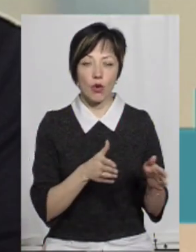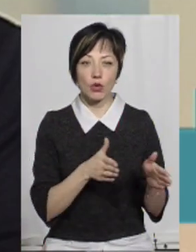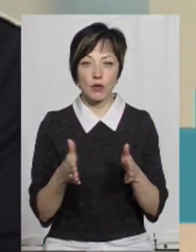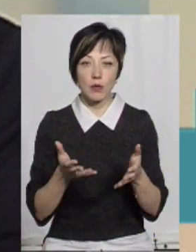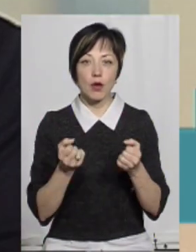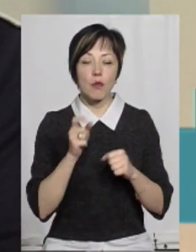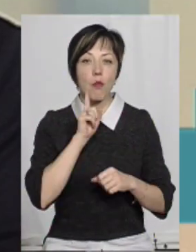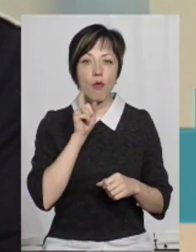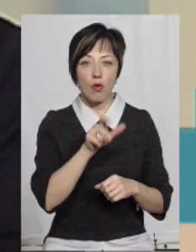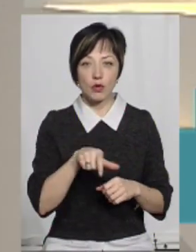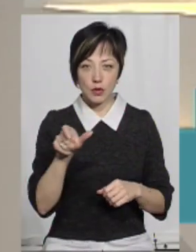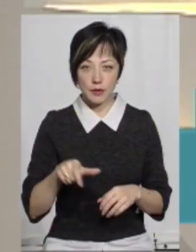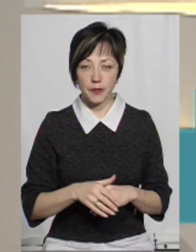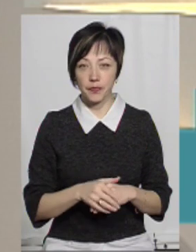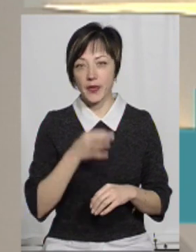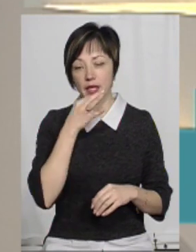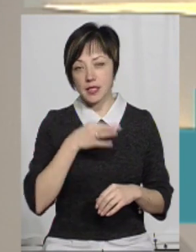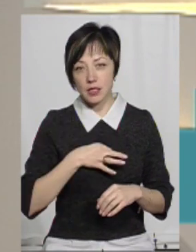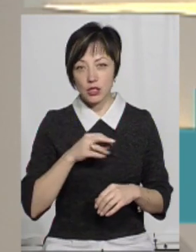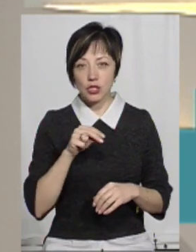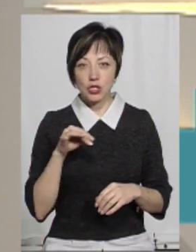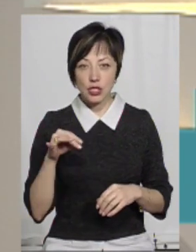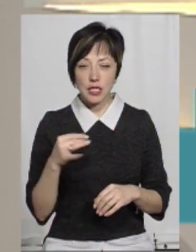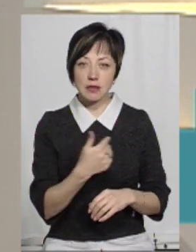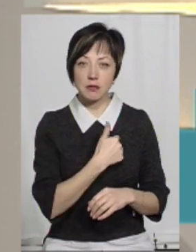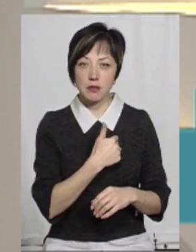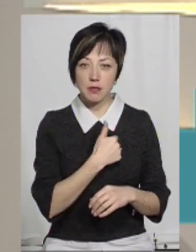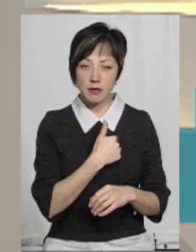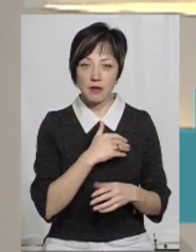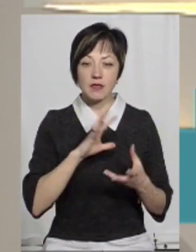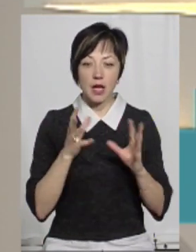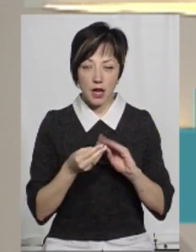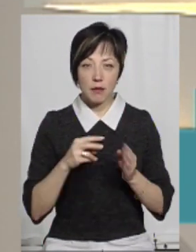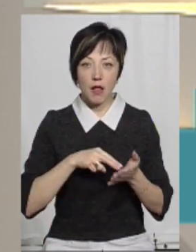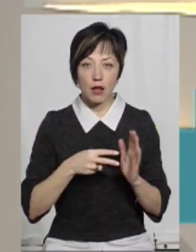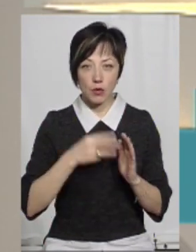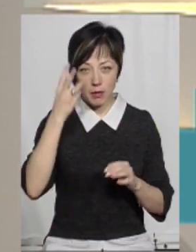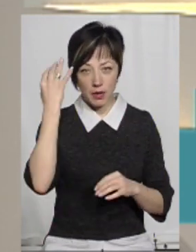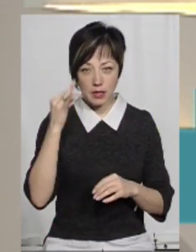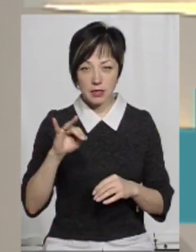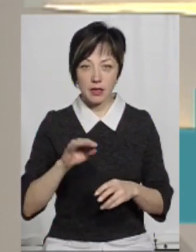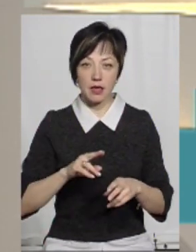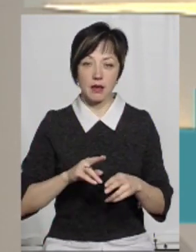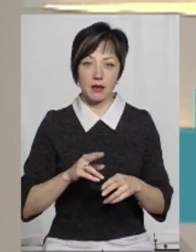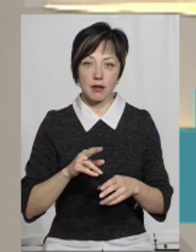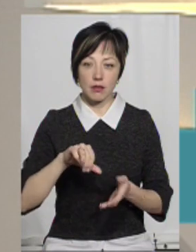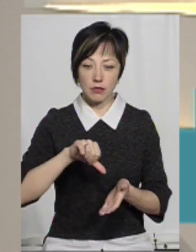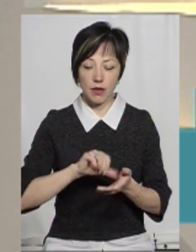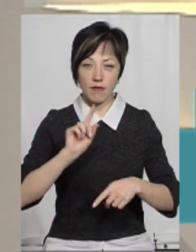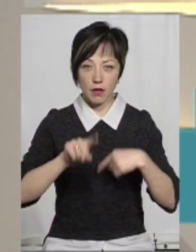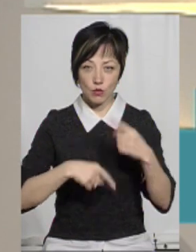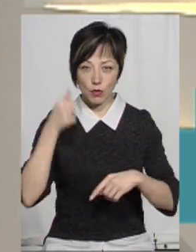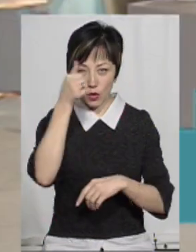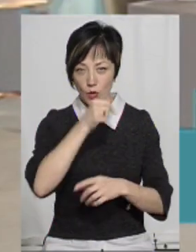прийому молоді. Скажіть, чи збираєтесь, чи взагалі планує Хмельницький взяти реванш і у